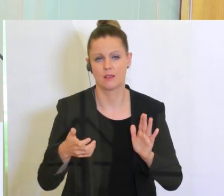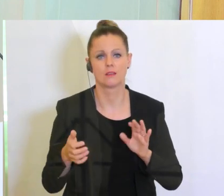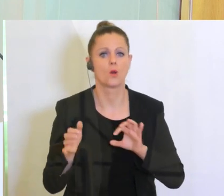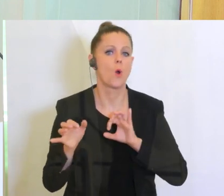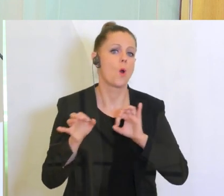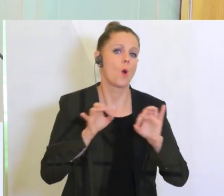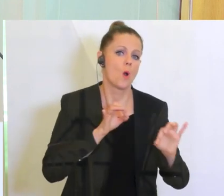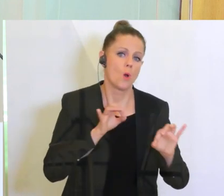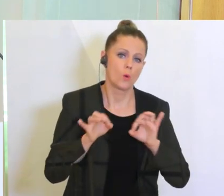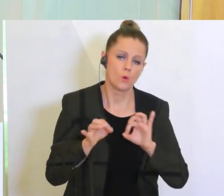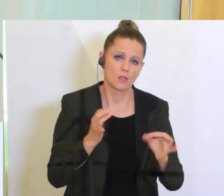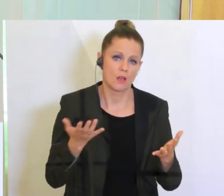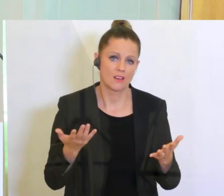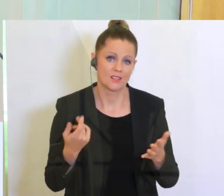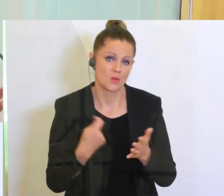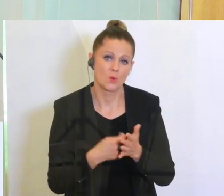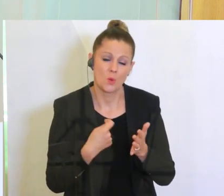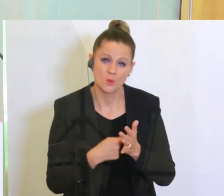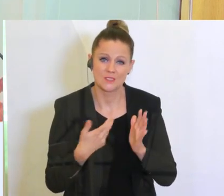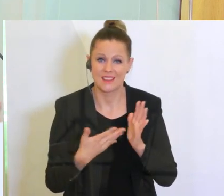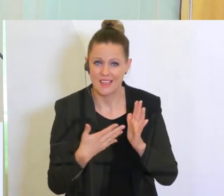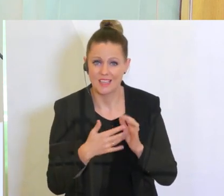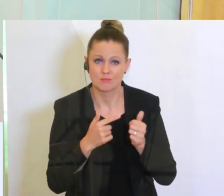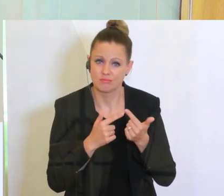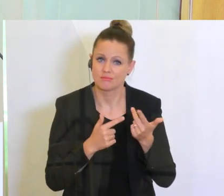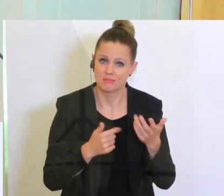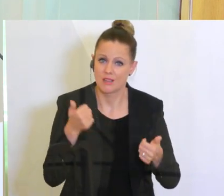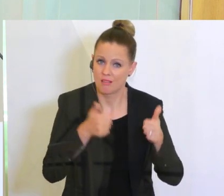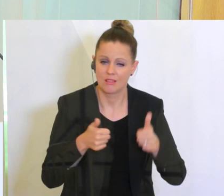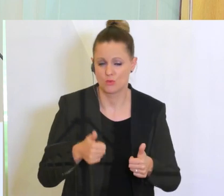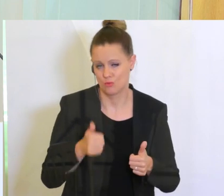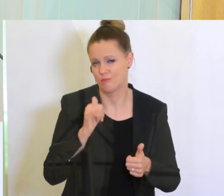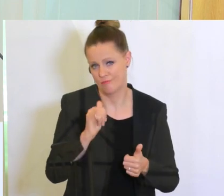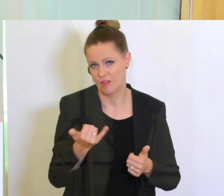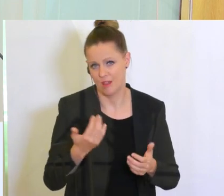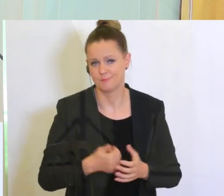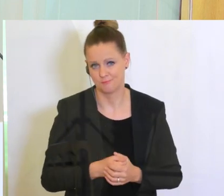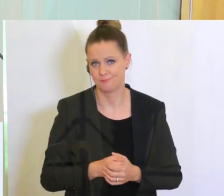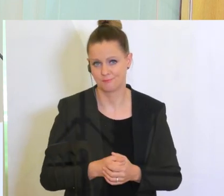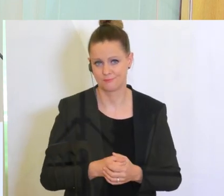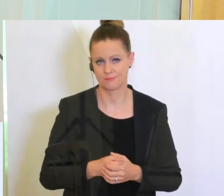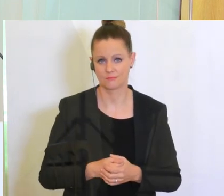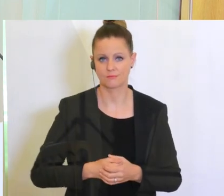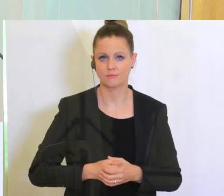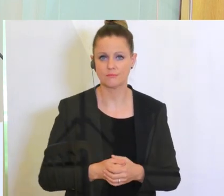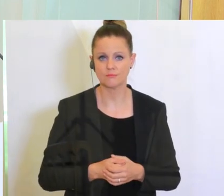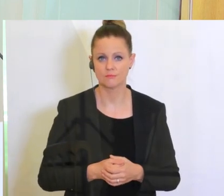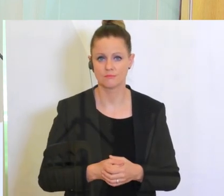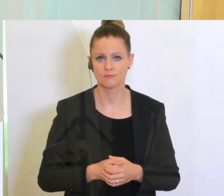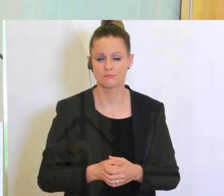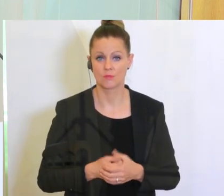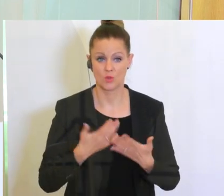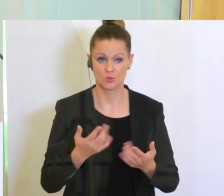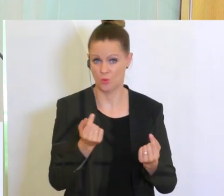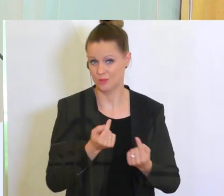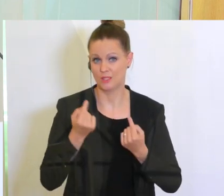diversen Kosten für Tests etc., die halt hier ins Gewicht fallen. Und weil das der Fall